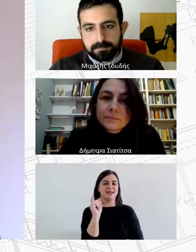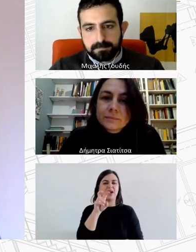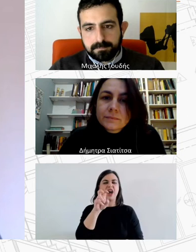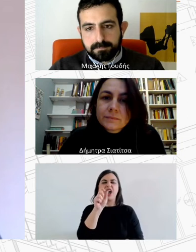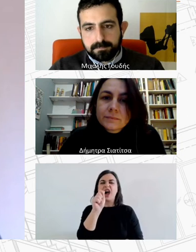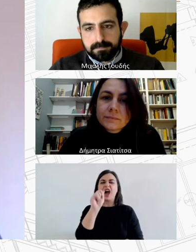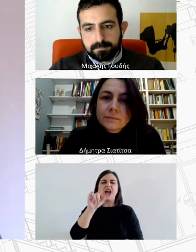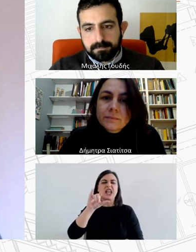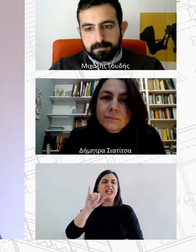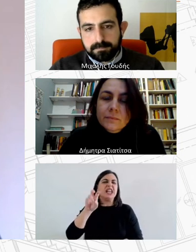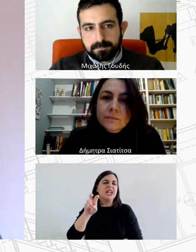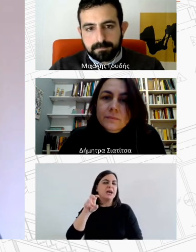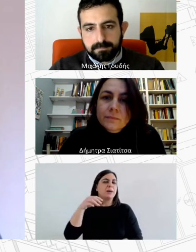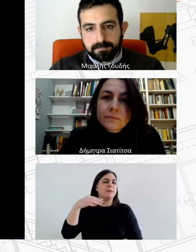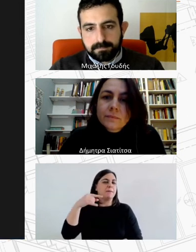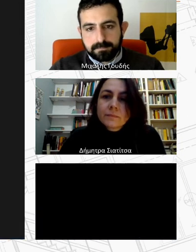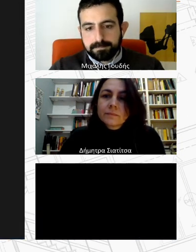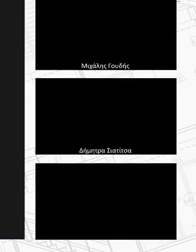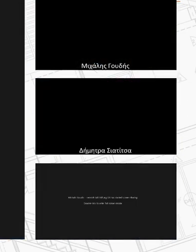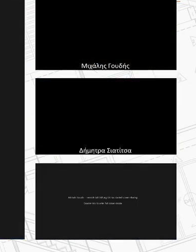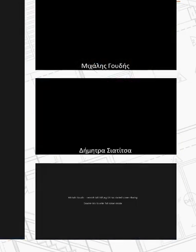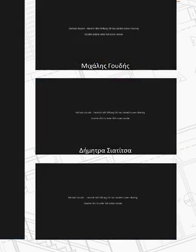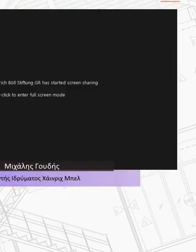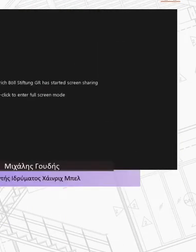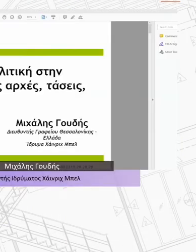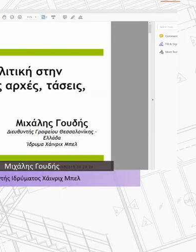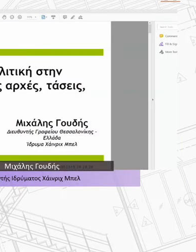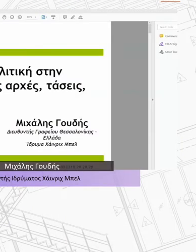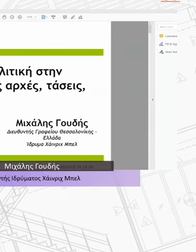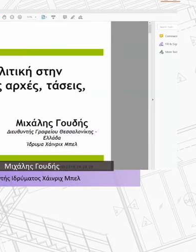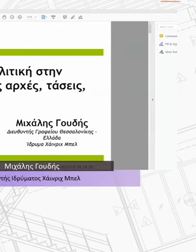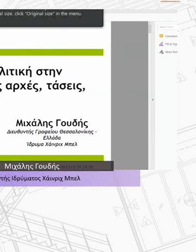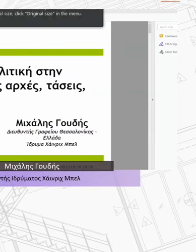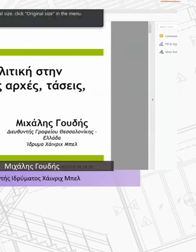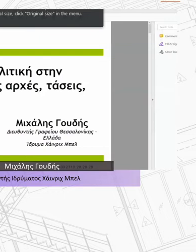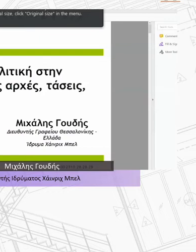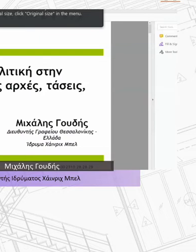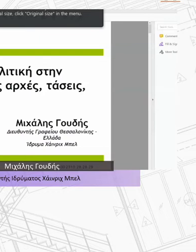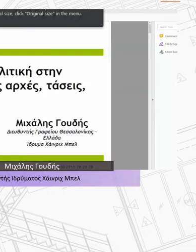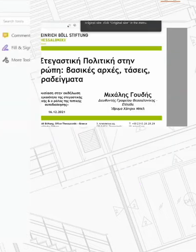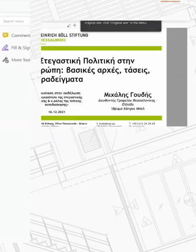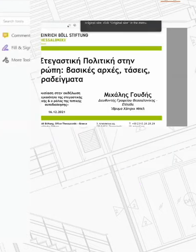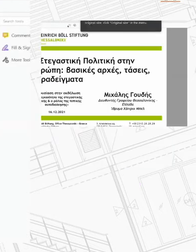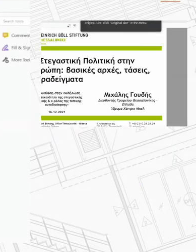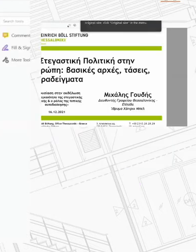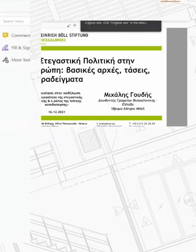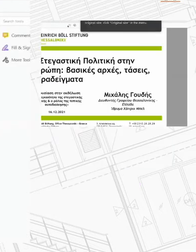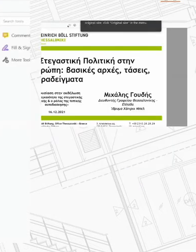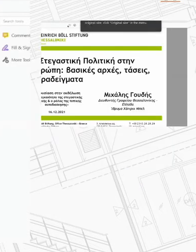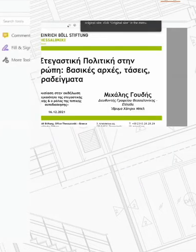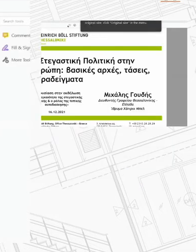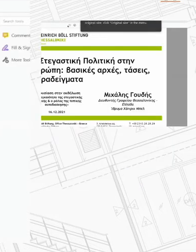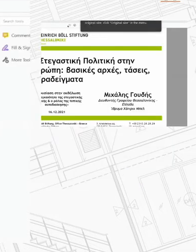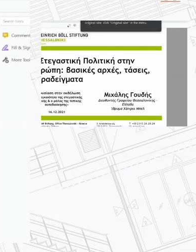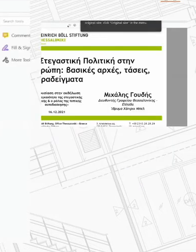Η Στεγαστική Πολιτική Στην Ευρώπη Τάσεις και Παραδείγματα Υπενθυμίζω ότι υπάρχει παράλληλη δερμηνία στην ελληνική νοηματική